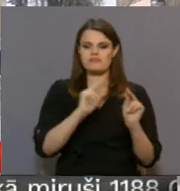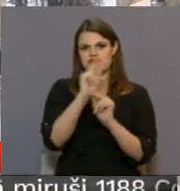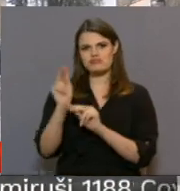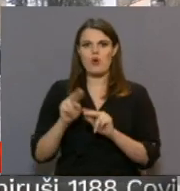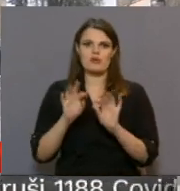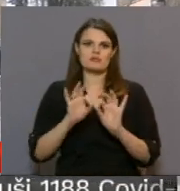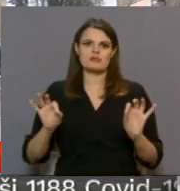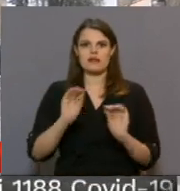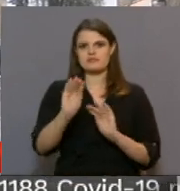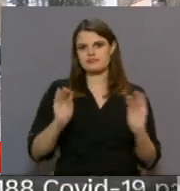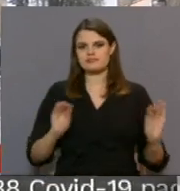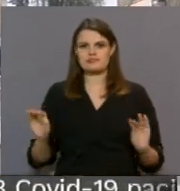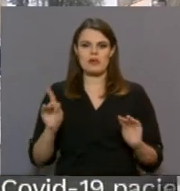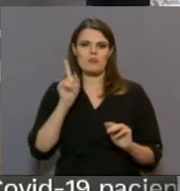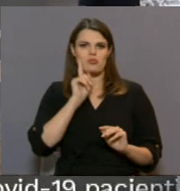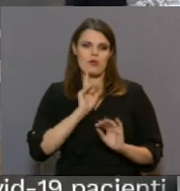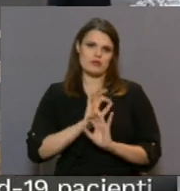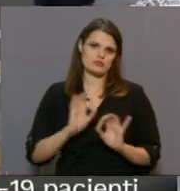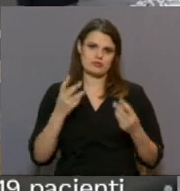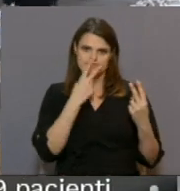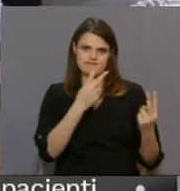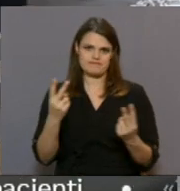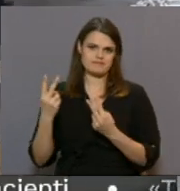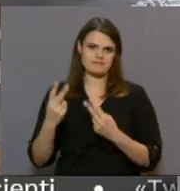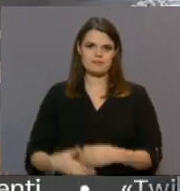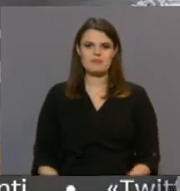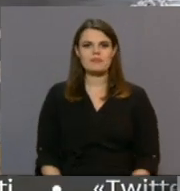Jevgienīs Klimanojičs, Aleksānis Fedotovs, Pavelis Nikins, LRT+.